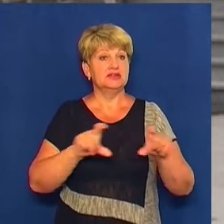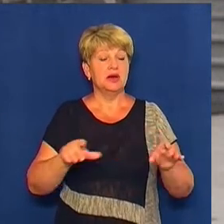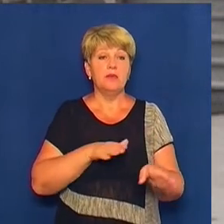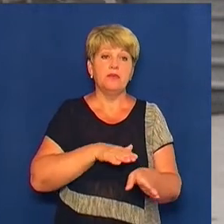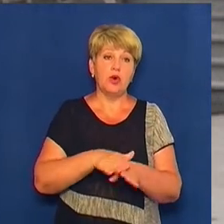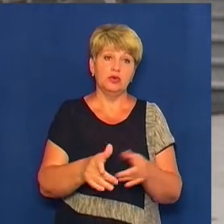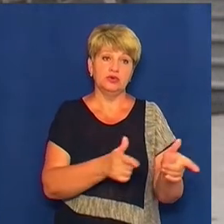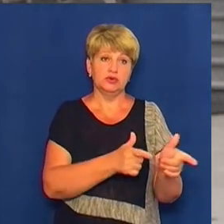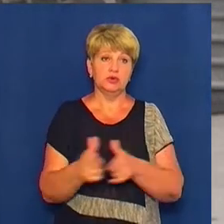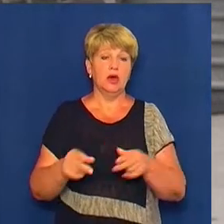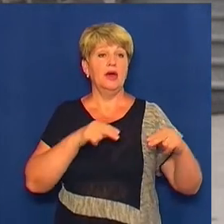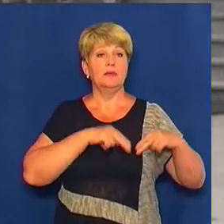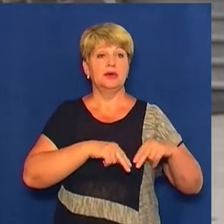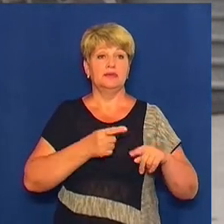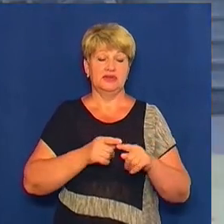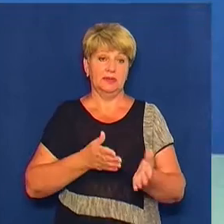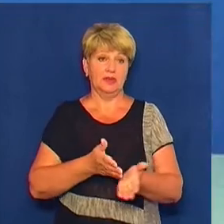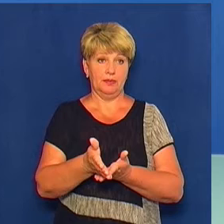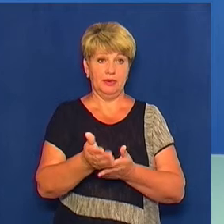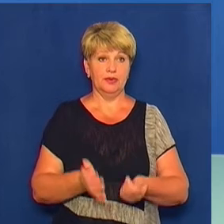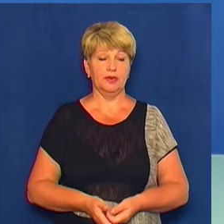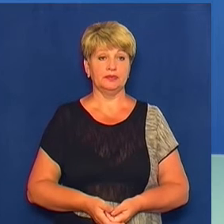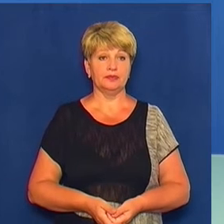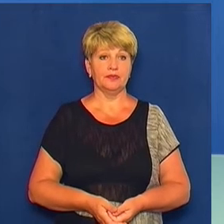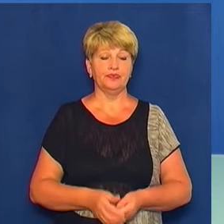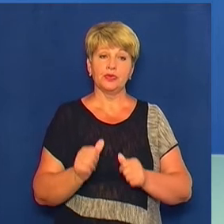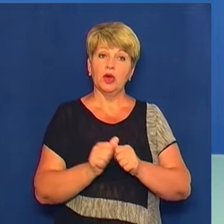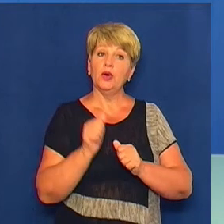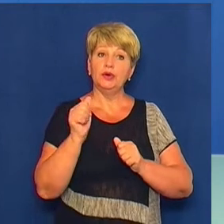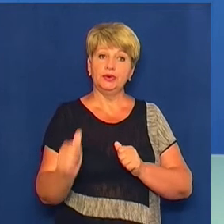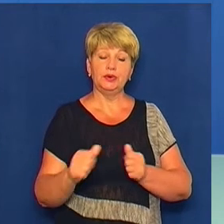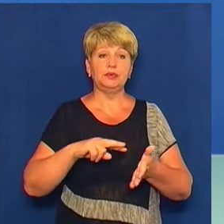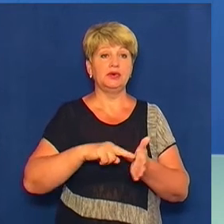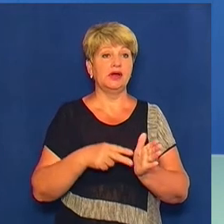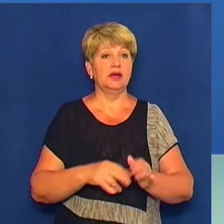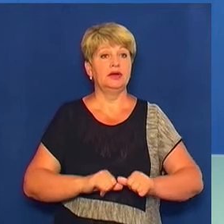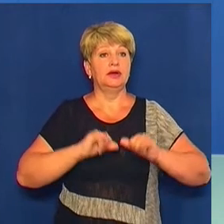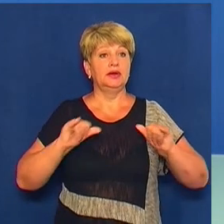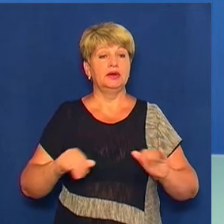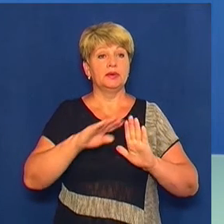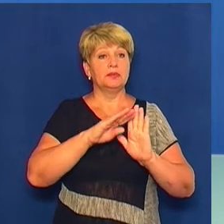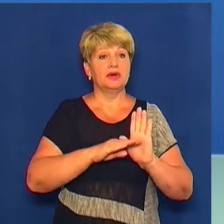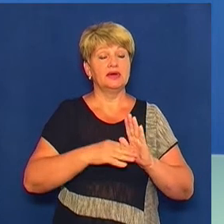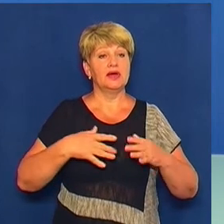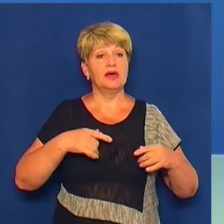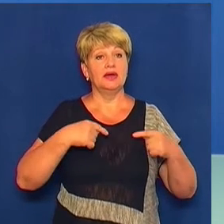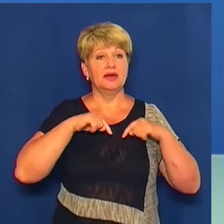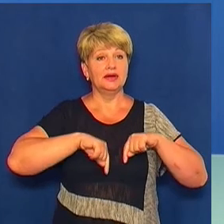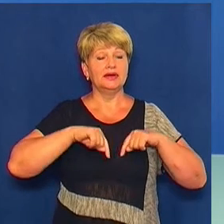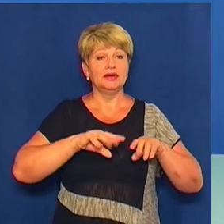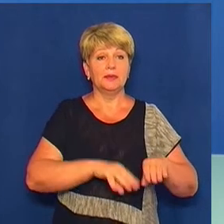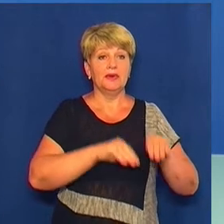готовий працювати в цьому напрямку. Окрім цього, планують розширити й перелік трансплантацій, які